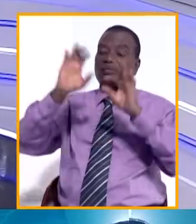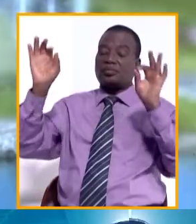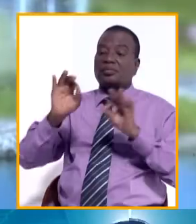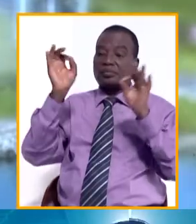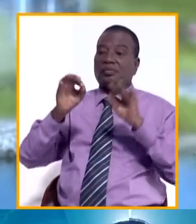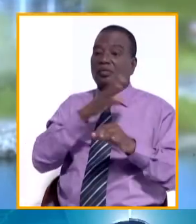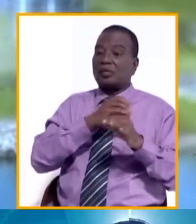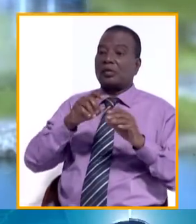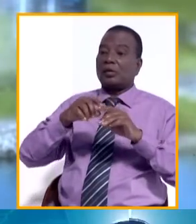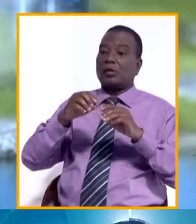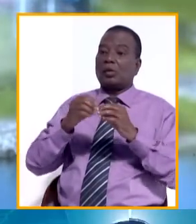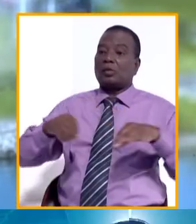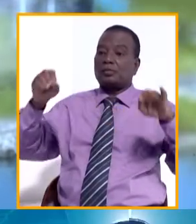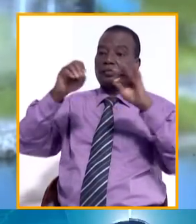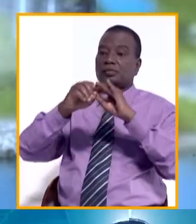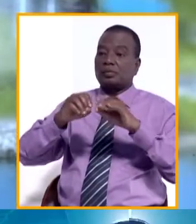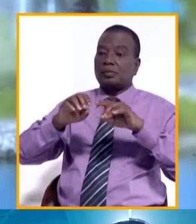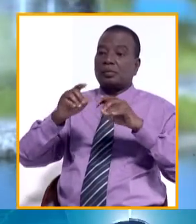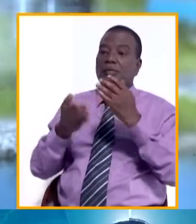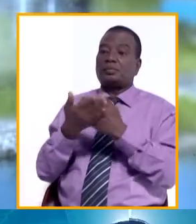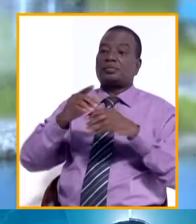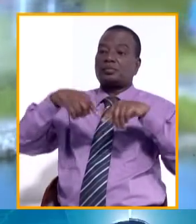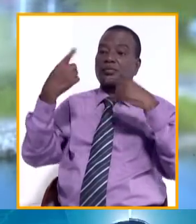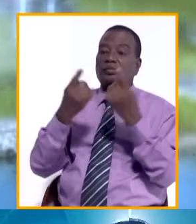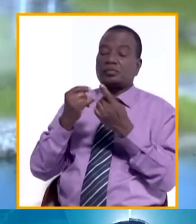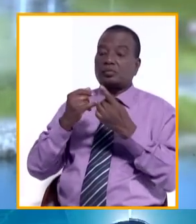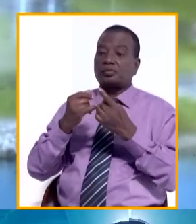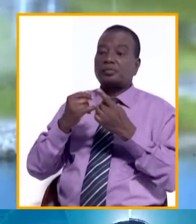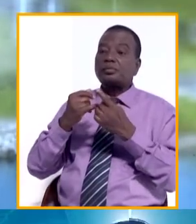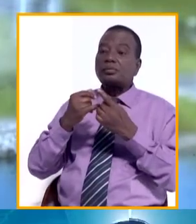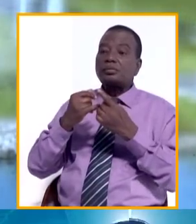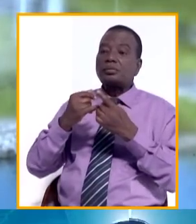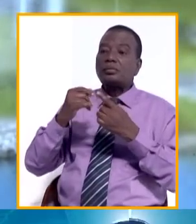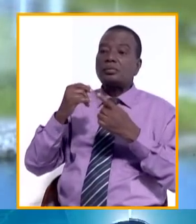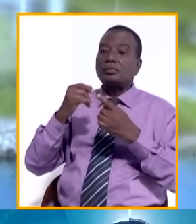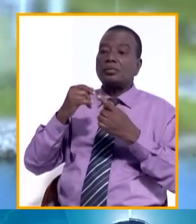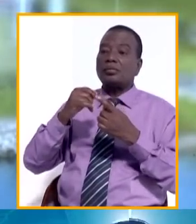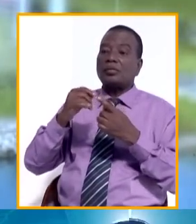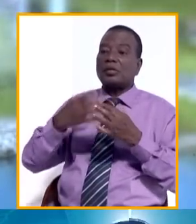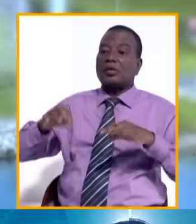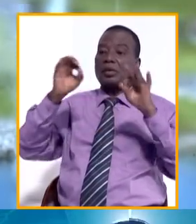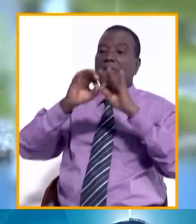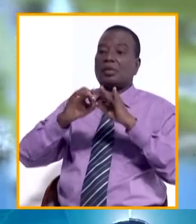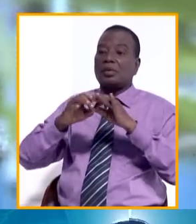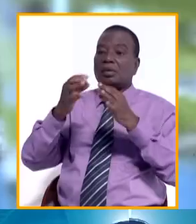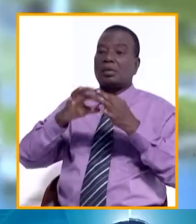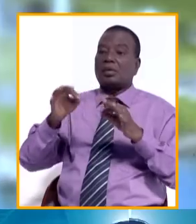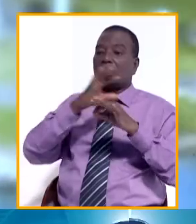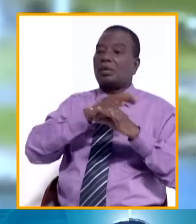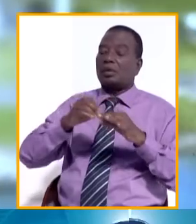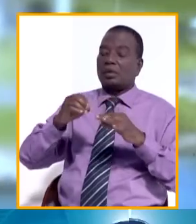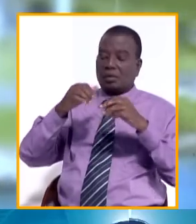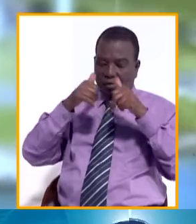organisée par le groupe de réflexion islamique, spirituelle et ésotérique grise autour du thème suivant « La valeur et l'importance de la